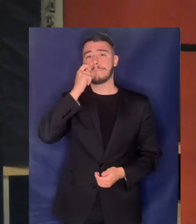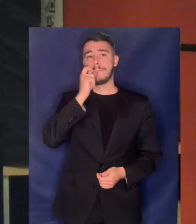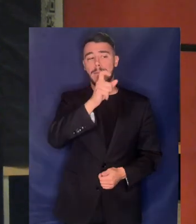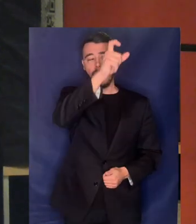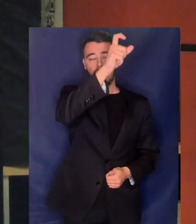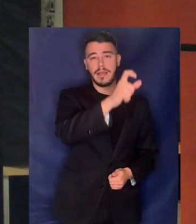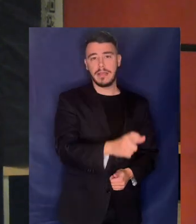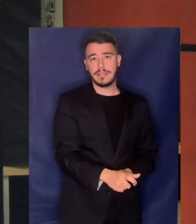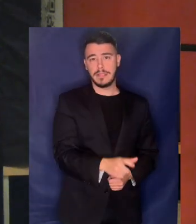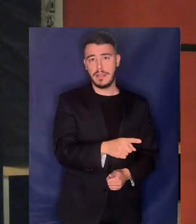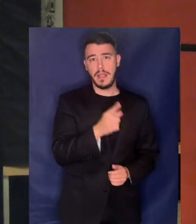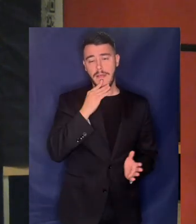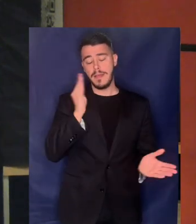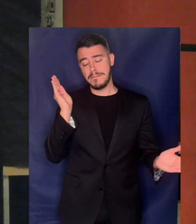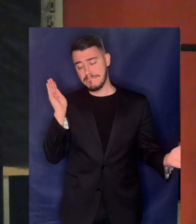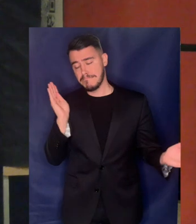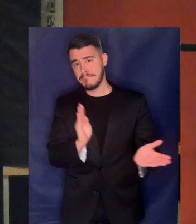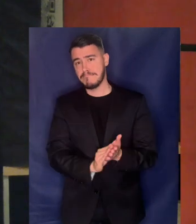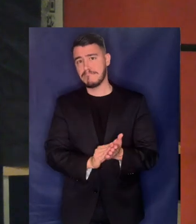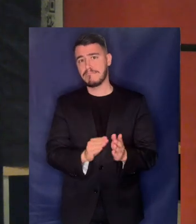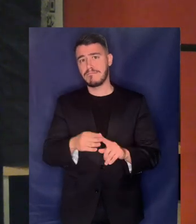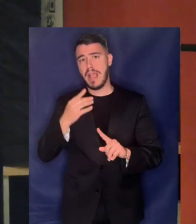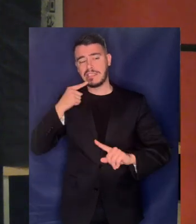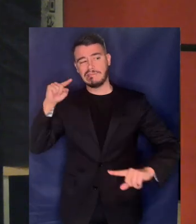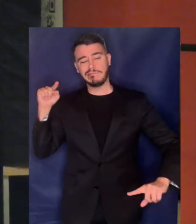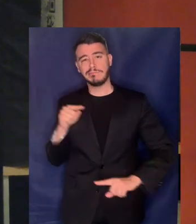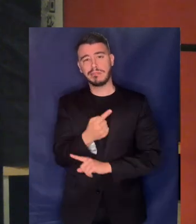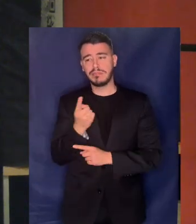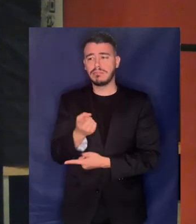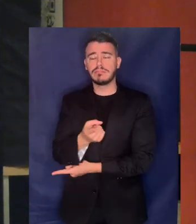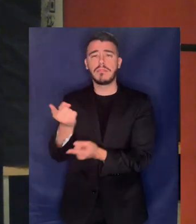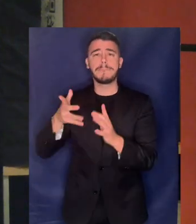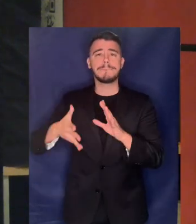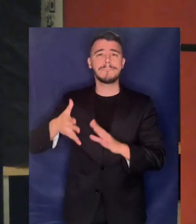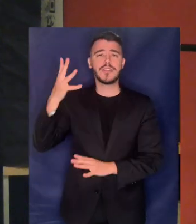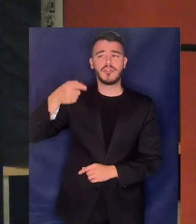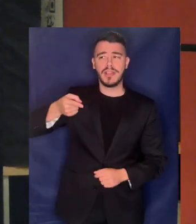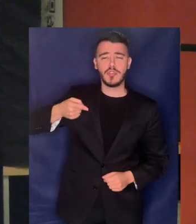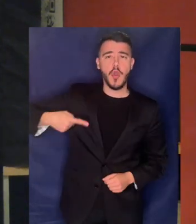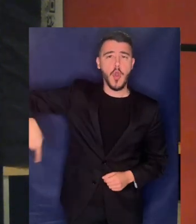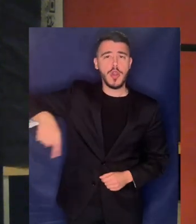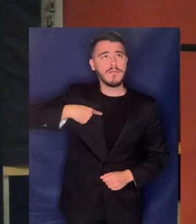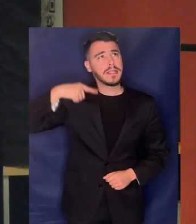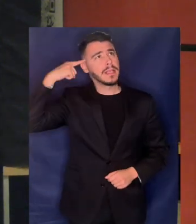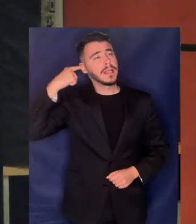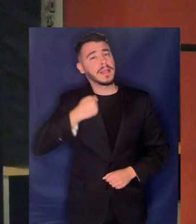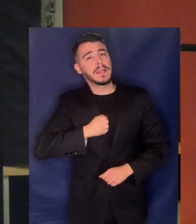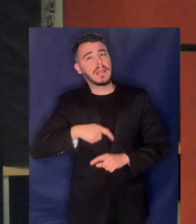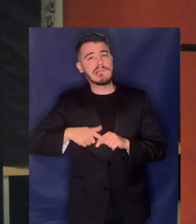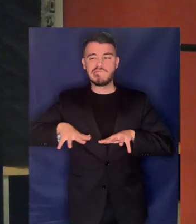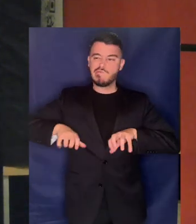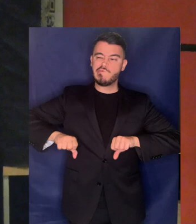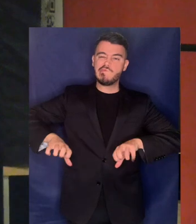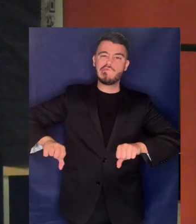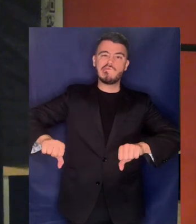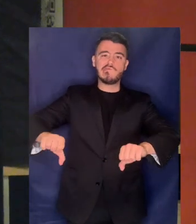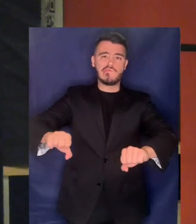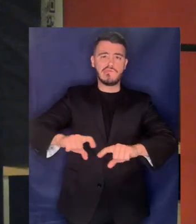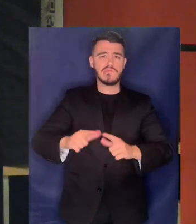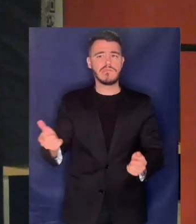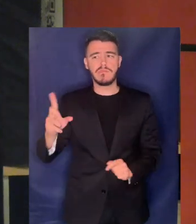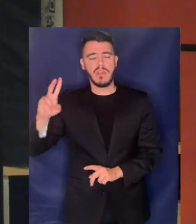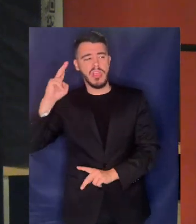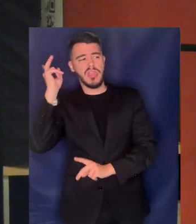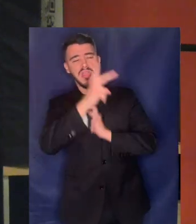υποστοφοποιείται ξανά από εκείνους που θεωρούν τον τόπο τσιφλίκη τους να σας πω με ό,τι αξία έχει ότι η λάσπη δεν